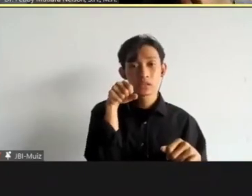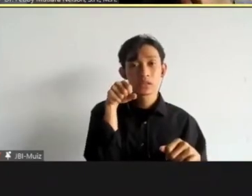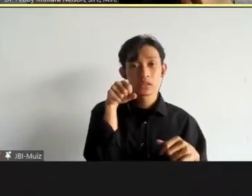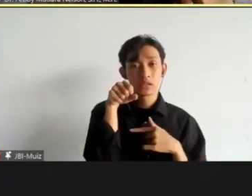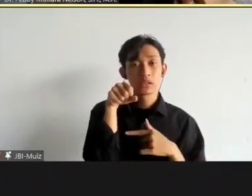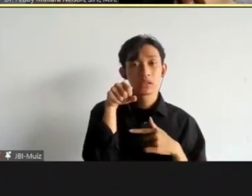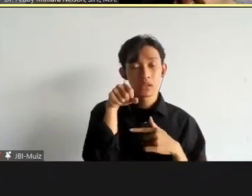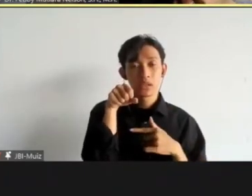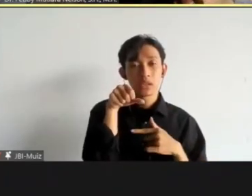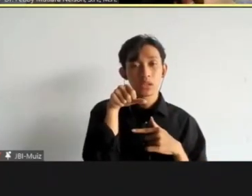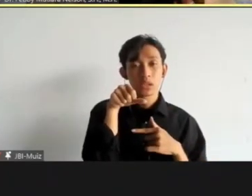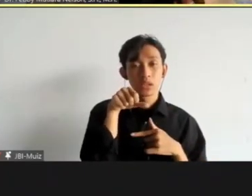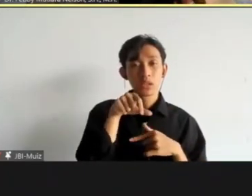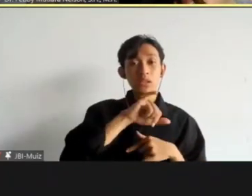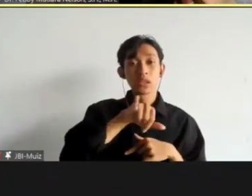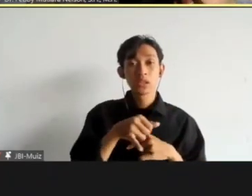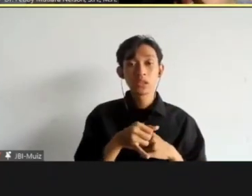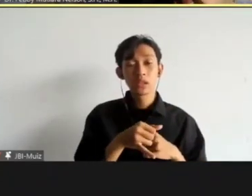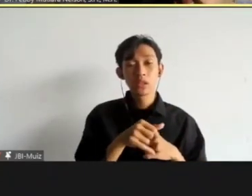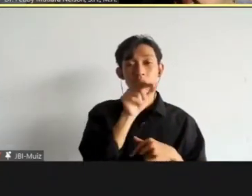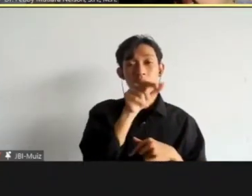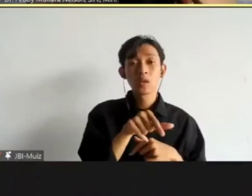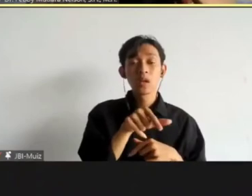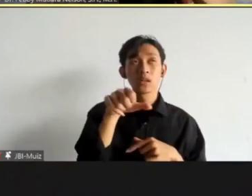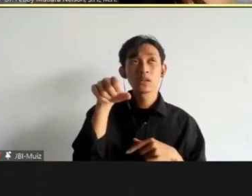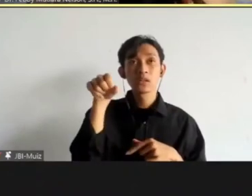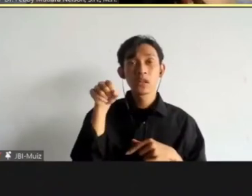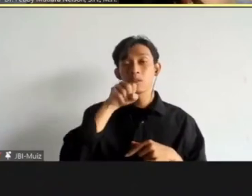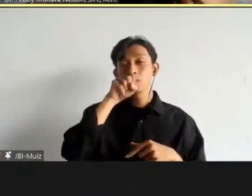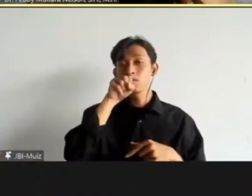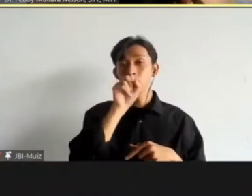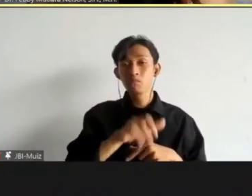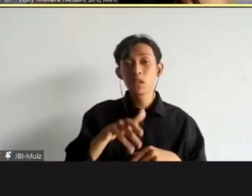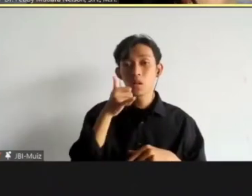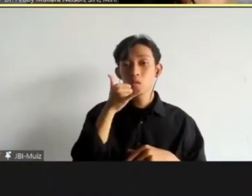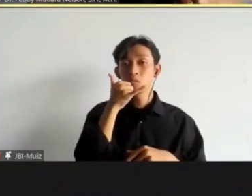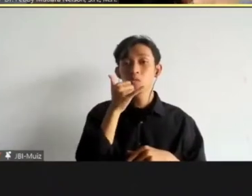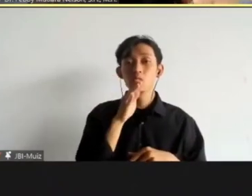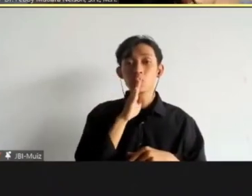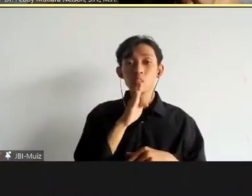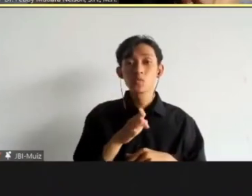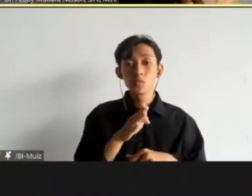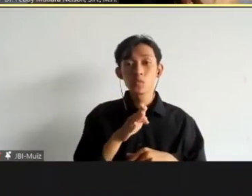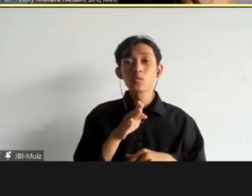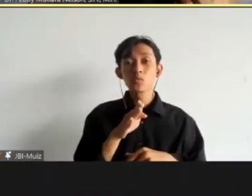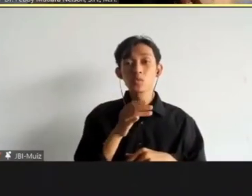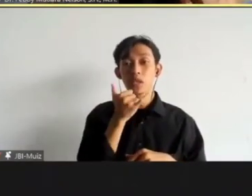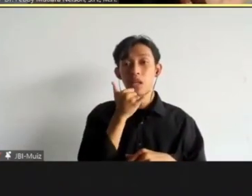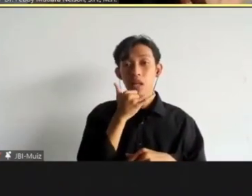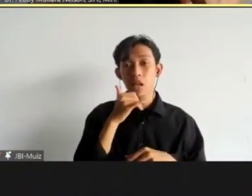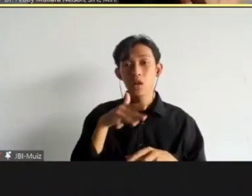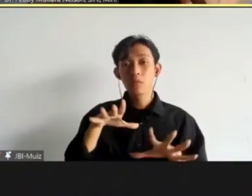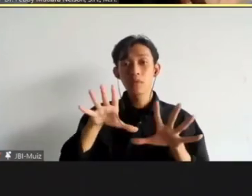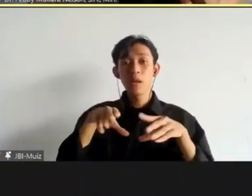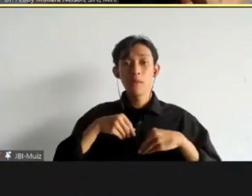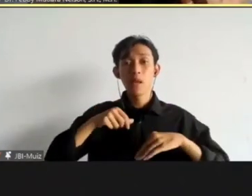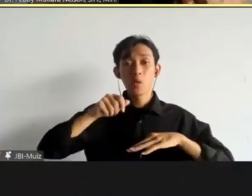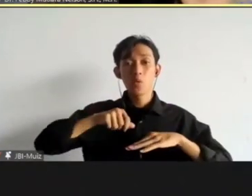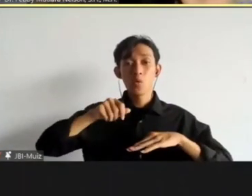dan terdakwa. Di mana terdakwa itu mengakui kesalahan dan mendapatkan reward ya hukuman yang lebih ringan.